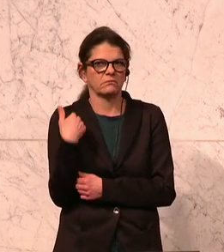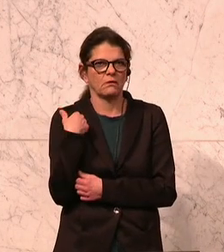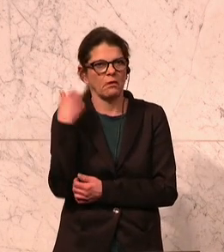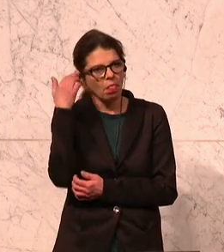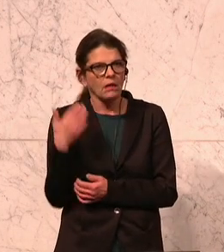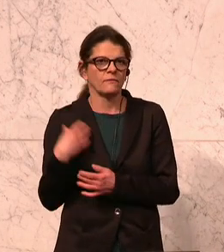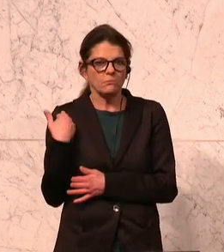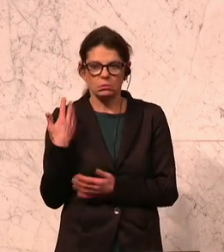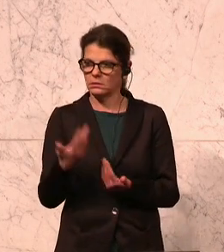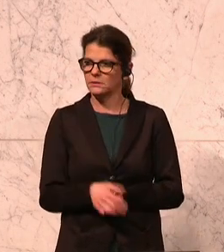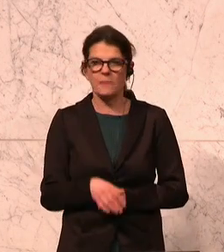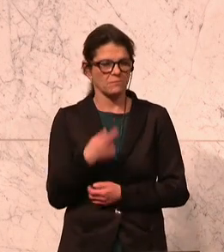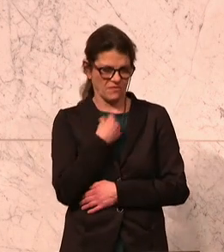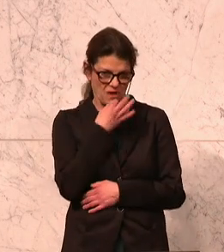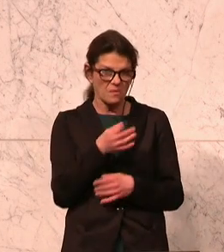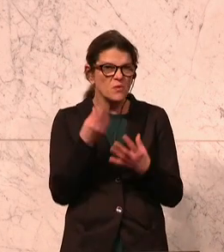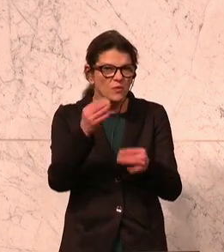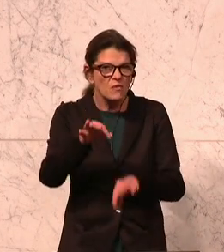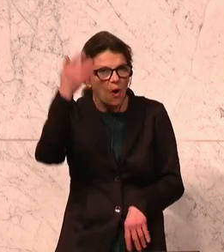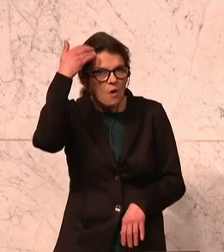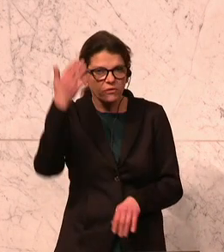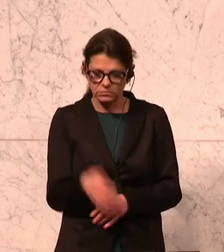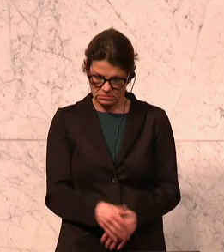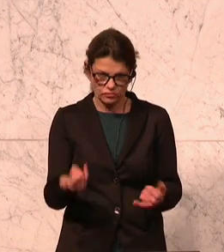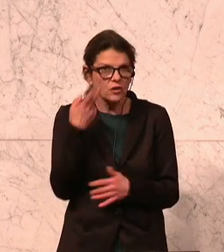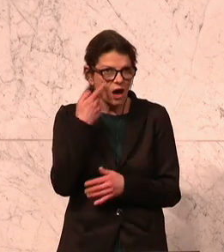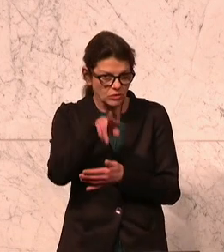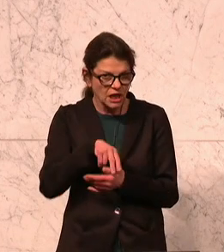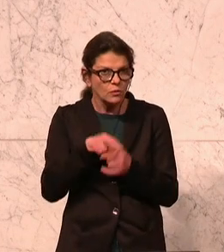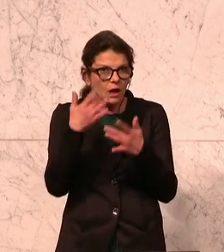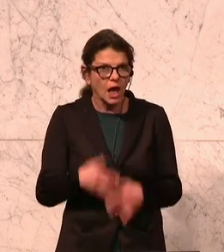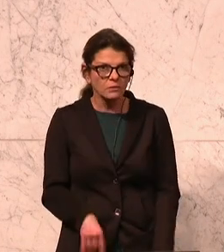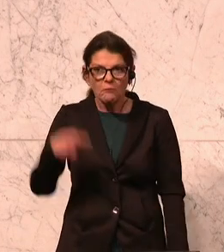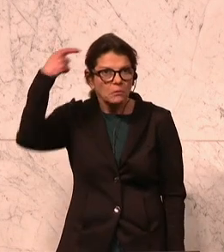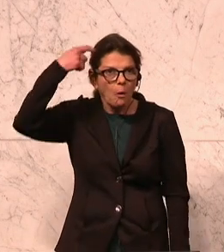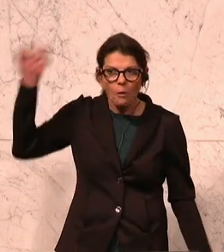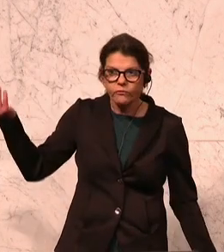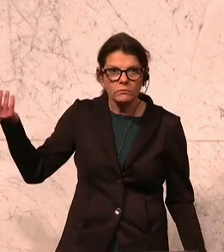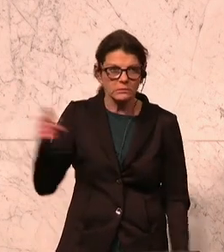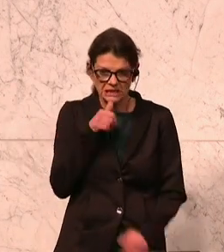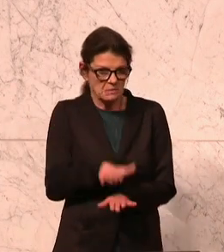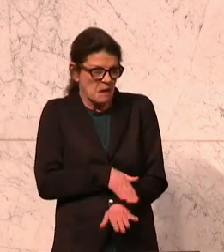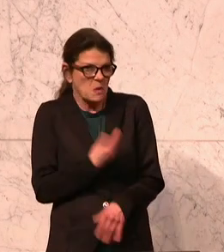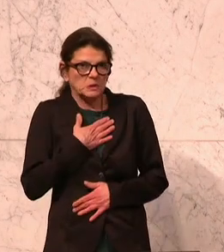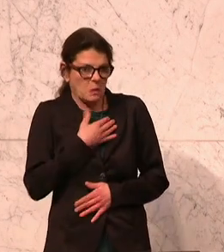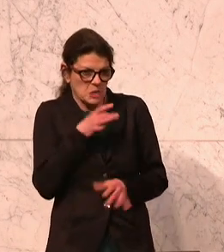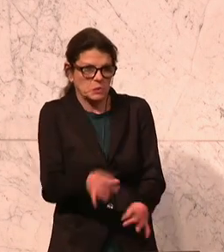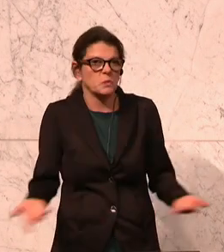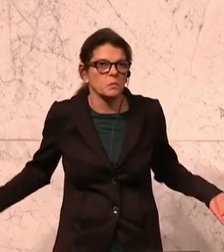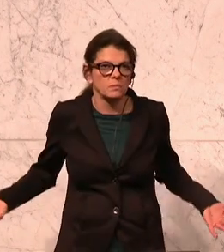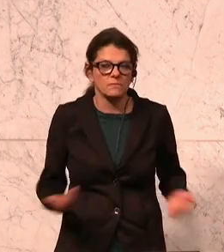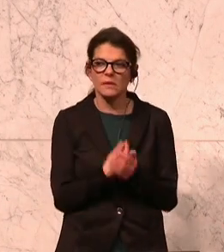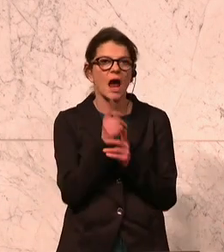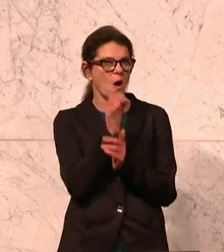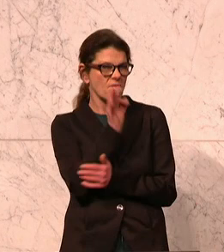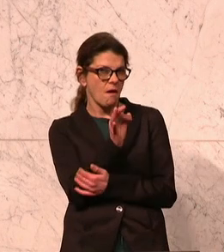ich mich aber, wenn es zu kopflastig ist, wie ist es dann mit dem Lesen und Rechnen? Das ist im Kopf, das hat nichts mit der Emotion zu tun. Also die Frage